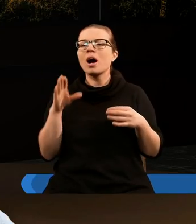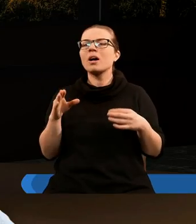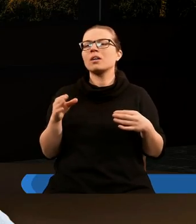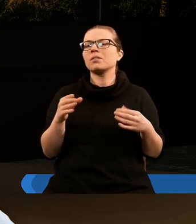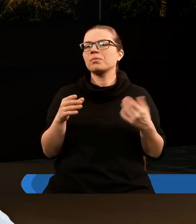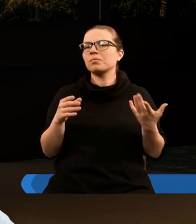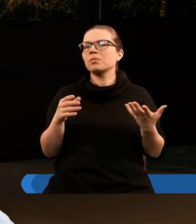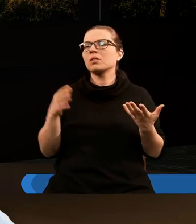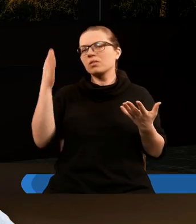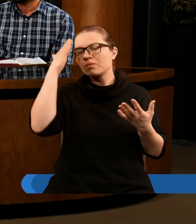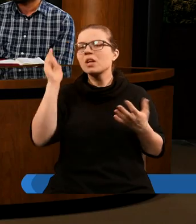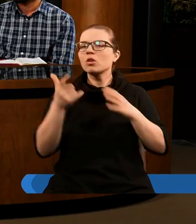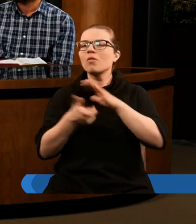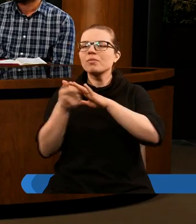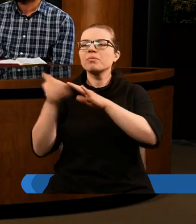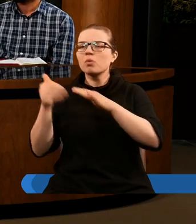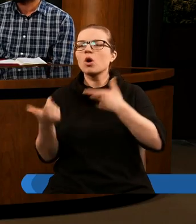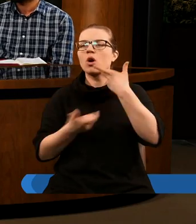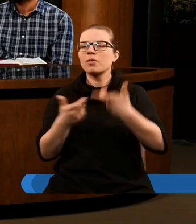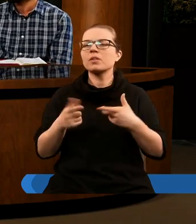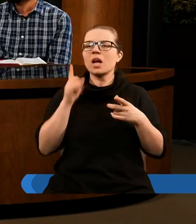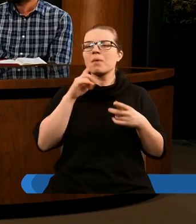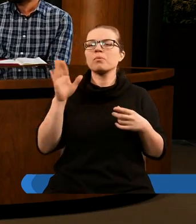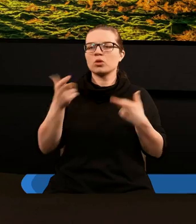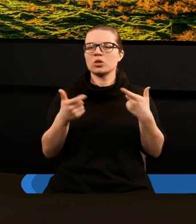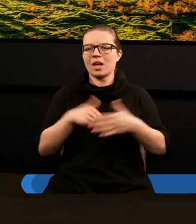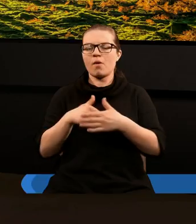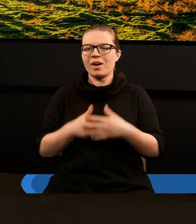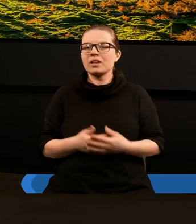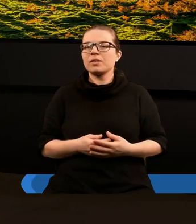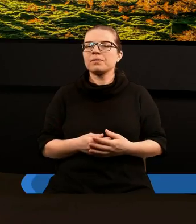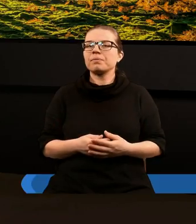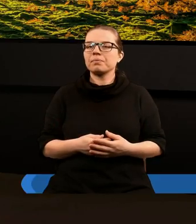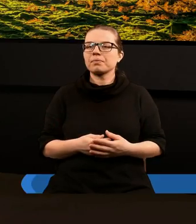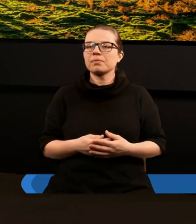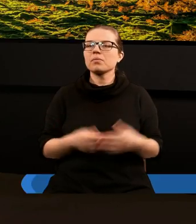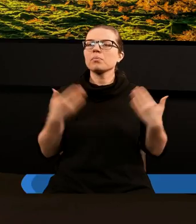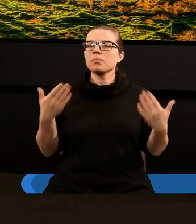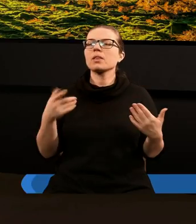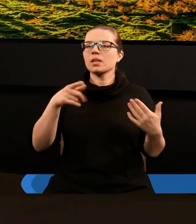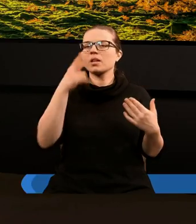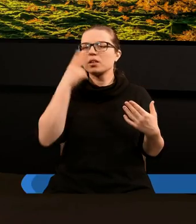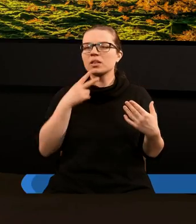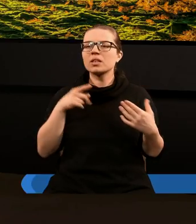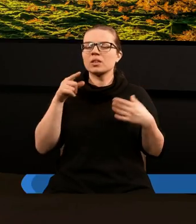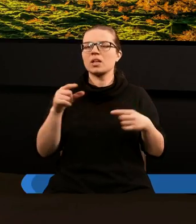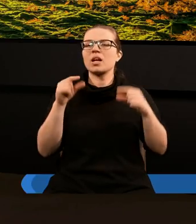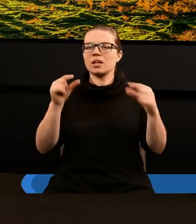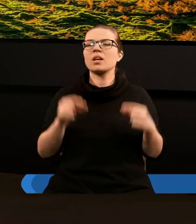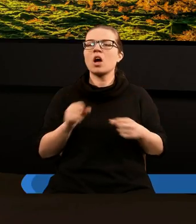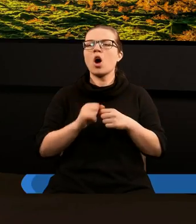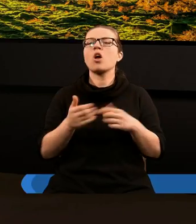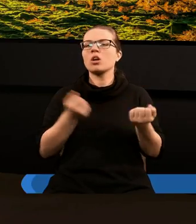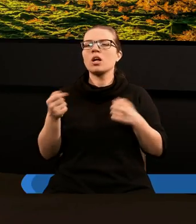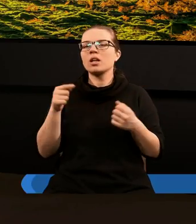większa, więc można wnioskować, że te standardy zostały niejako podniesione. Tak. Czasami jeszcze ten fragment